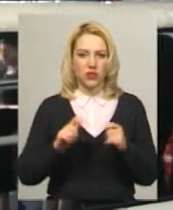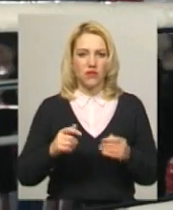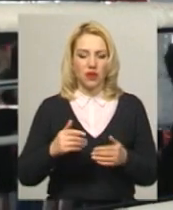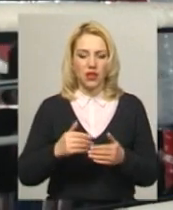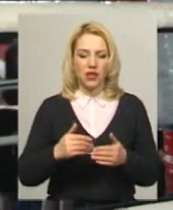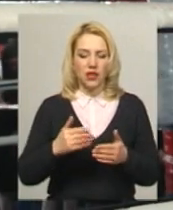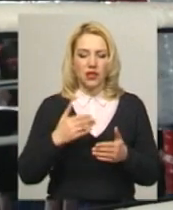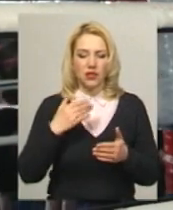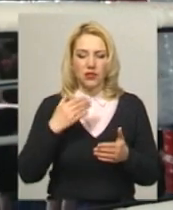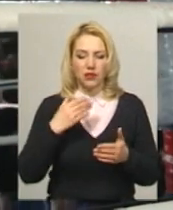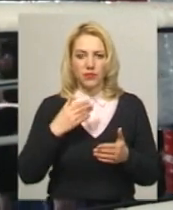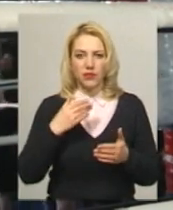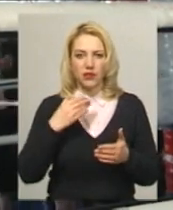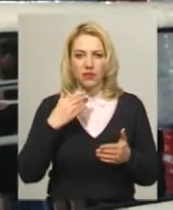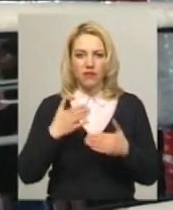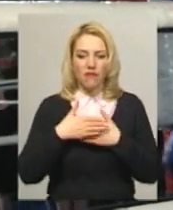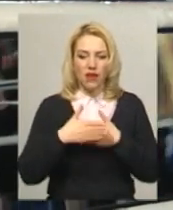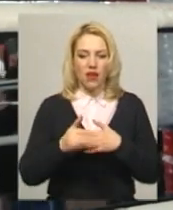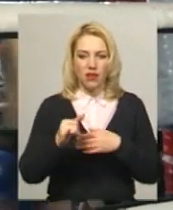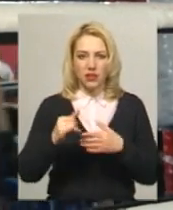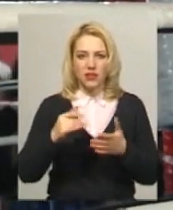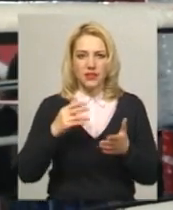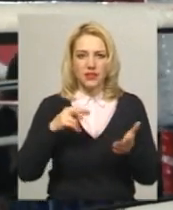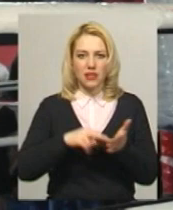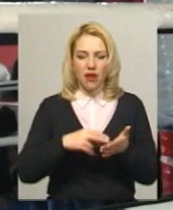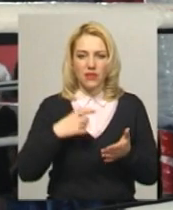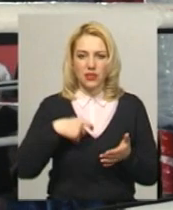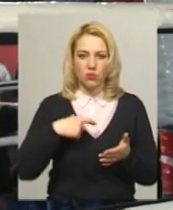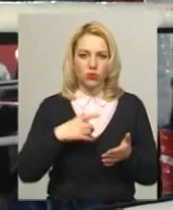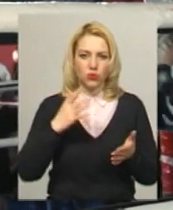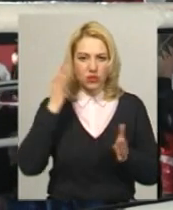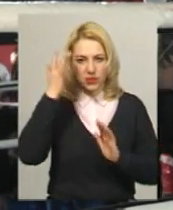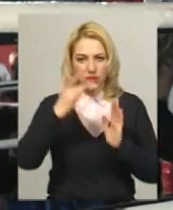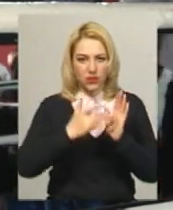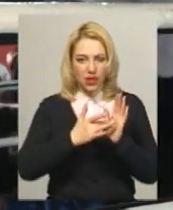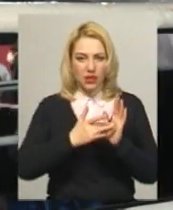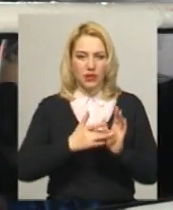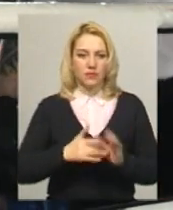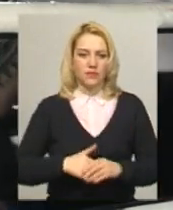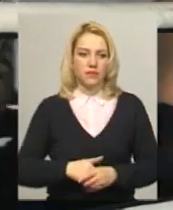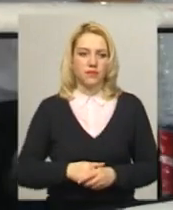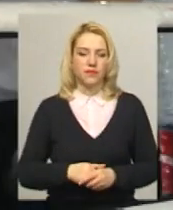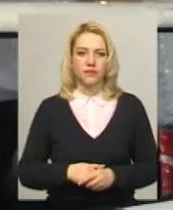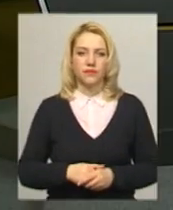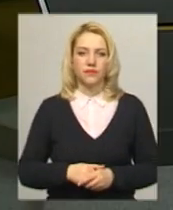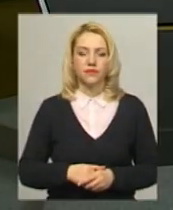якісь стілі ставили, щоб у них більш мислі були вже в правильному руслі, а не по дворах бігать.